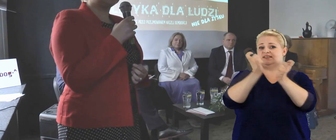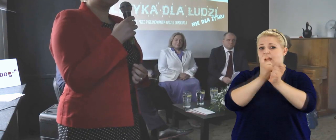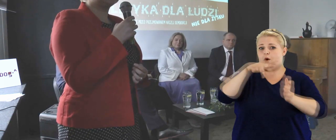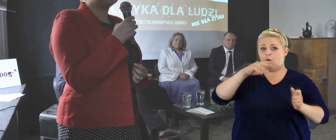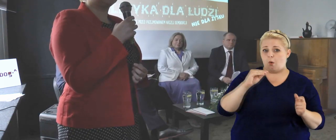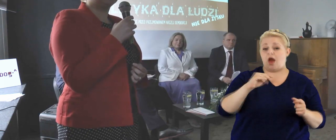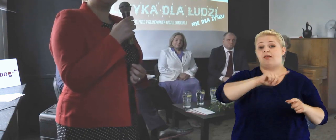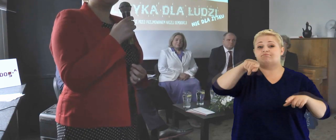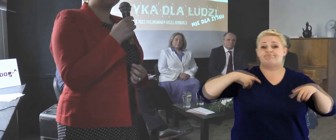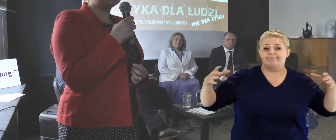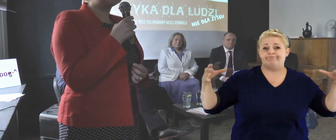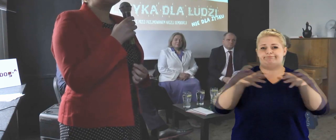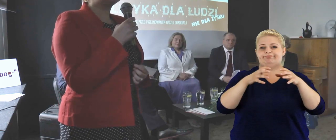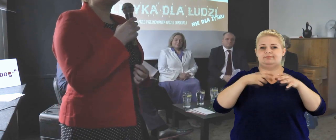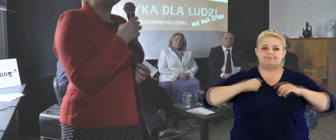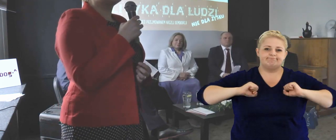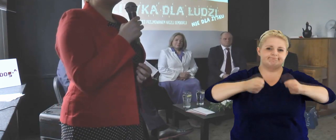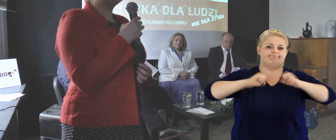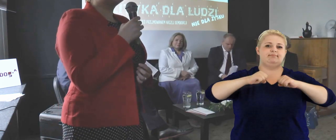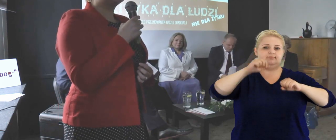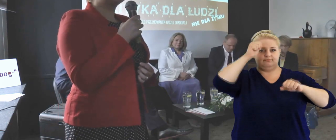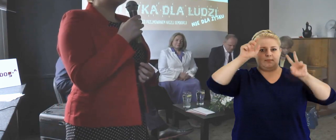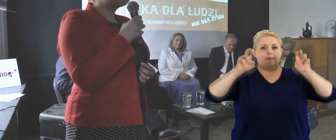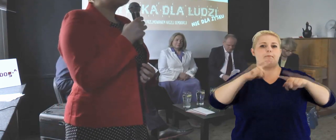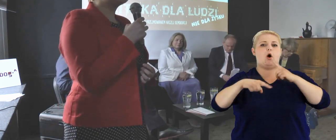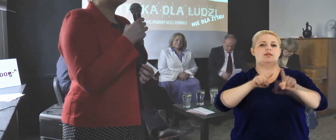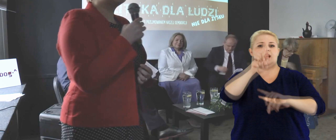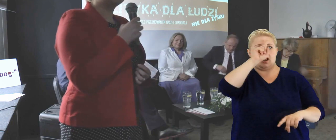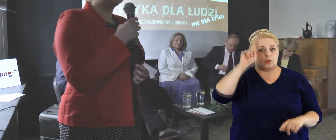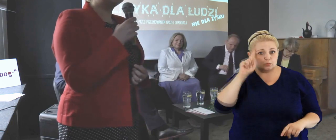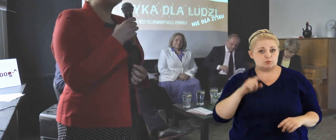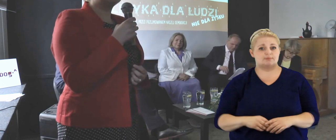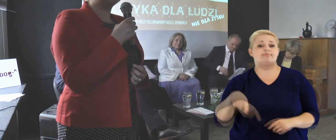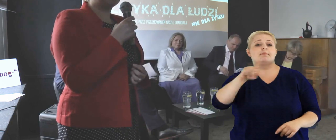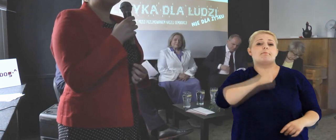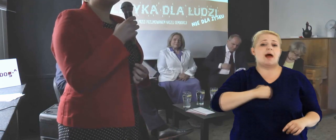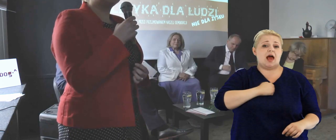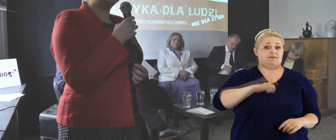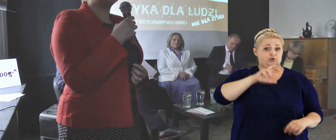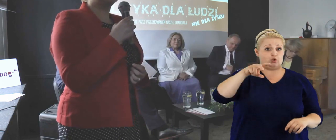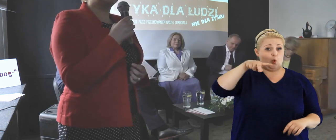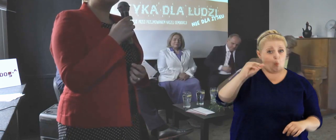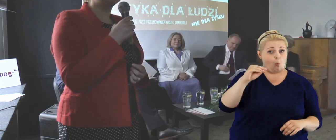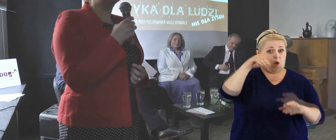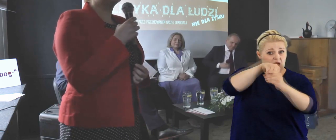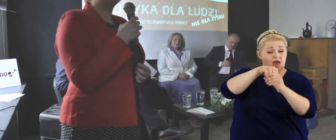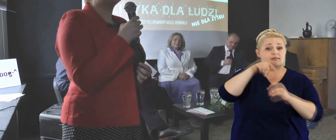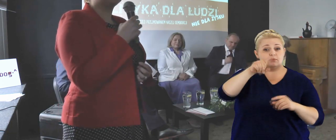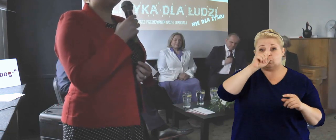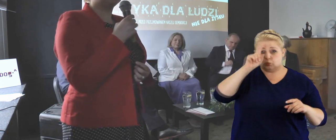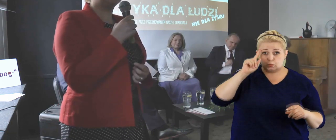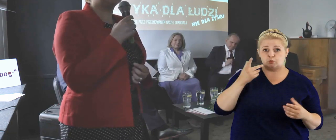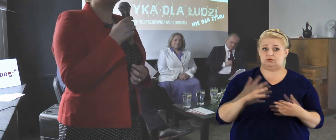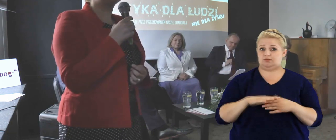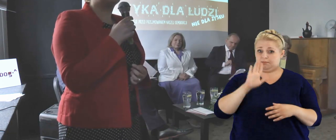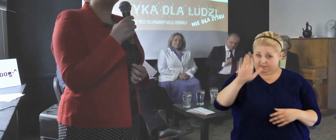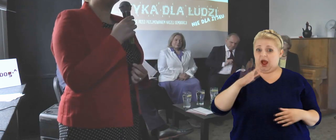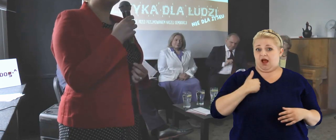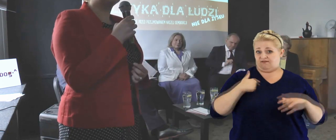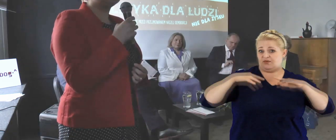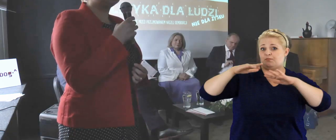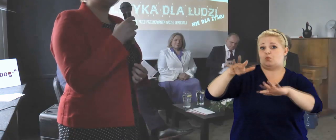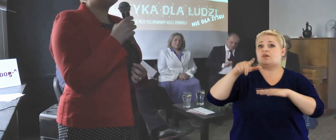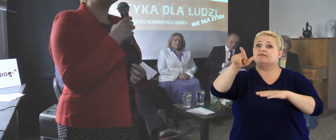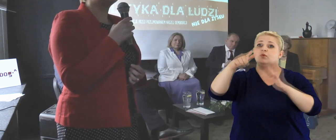są takie organizacje z całej Unii Europejskiej, które się zrzeszyły, żeby zorganizować akcje Polityka dla ludzi, które martwią się tym, czy